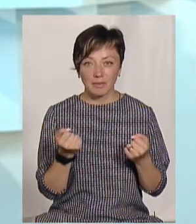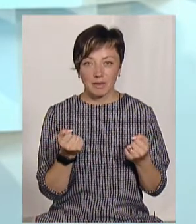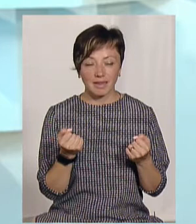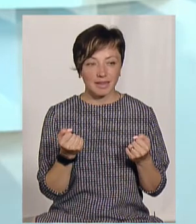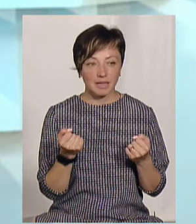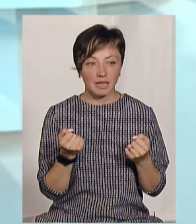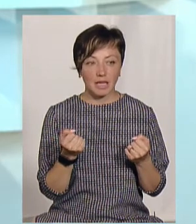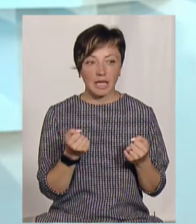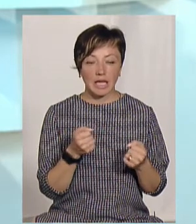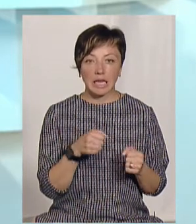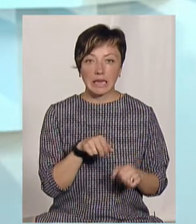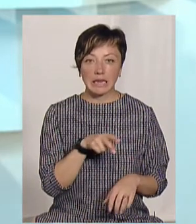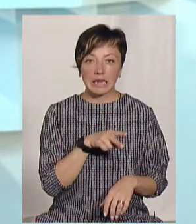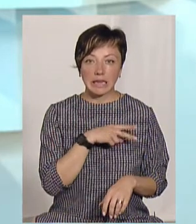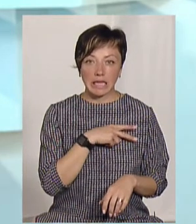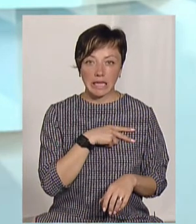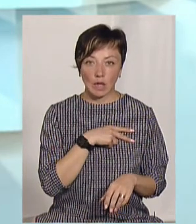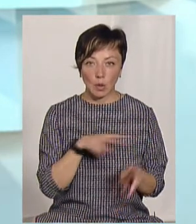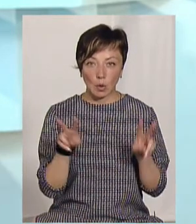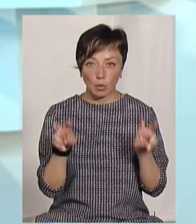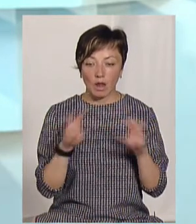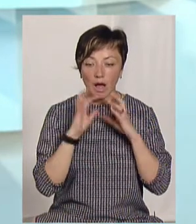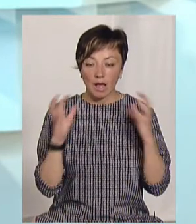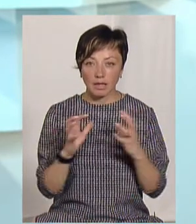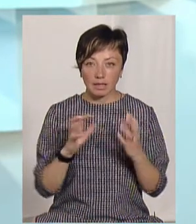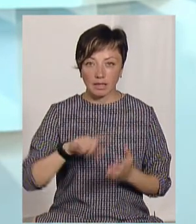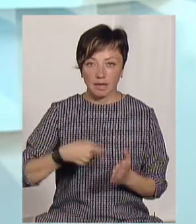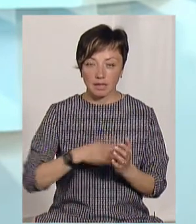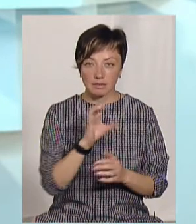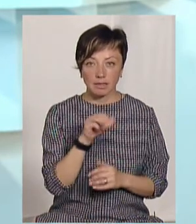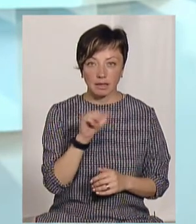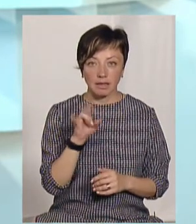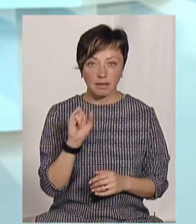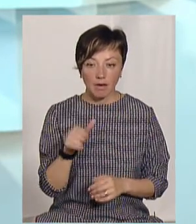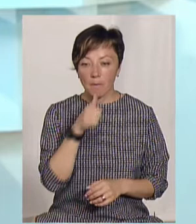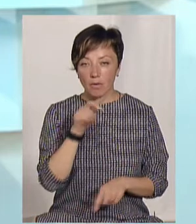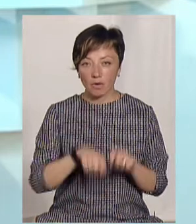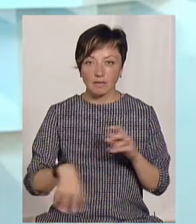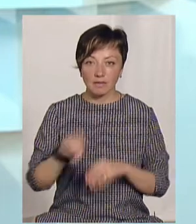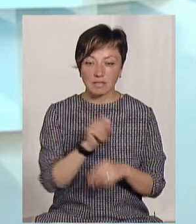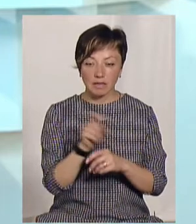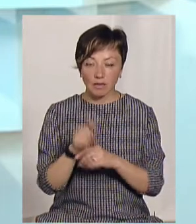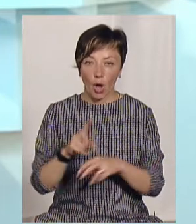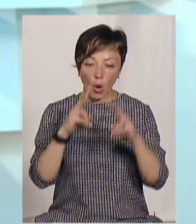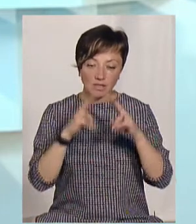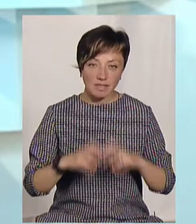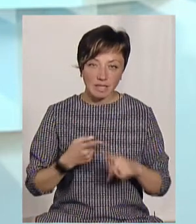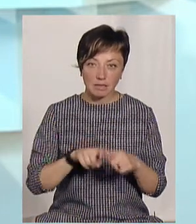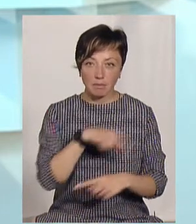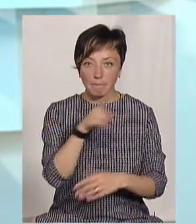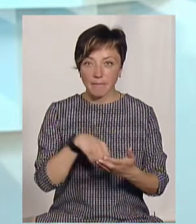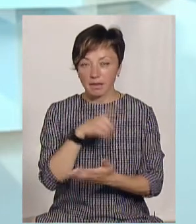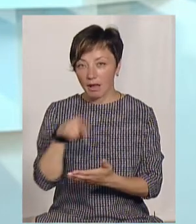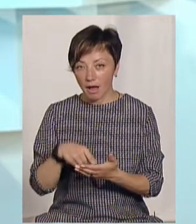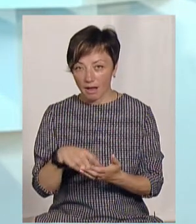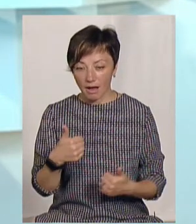«Хранителя Сатанова», ви маєте пройти всі ці загадки, відповісти, розв'язати ці питання